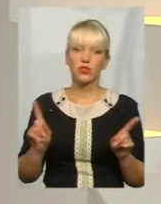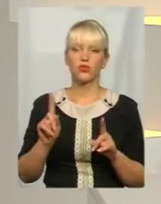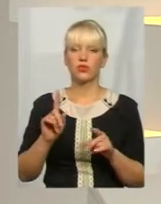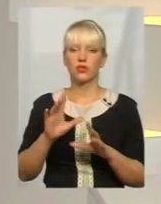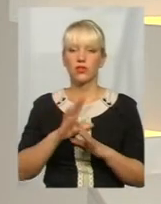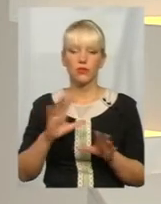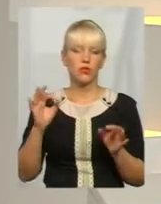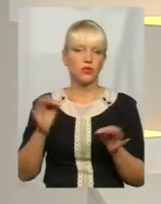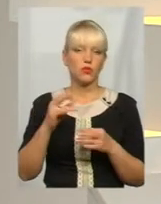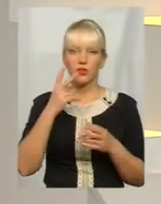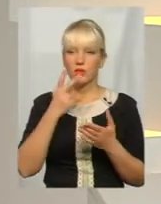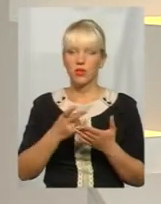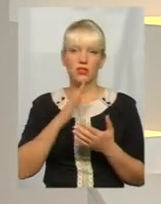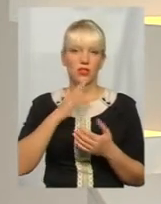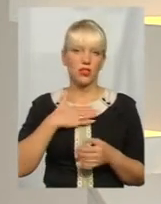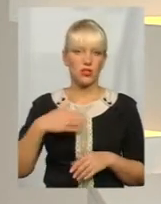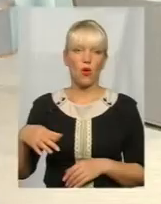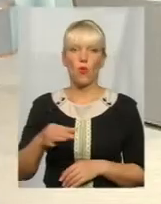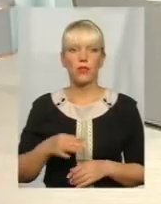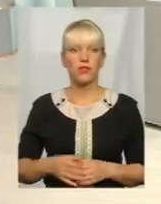ніколи не бачила наша область?